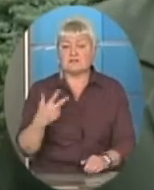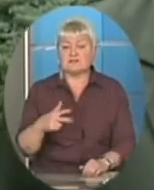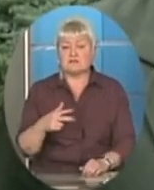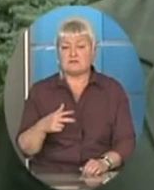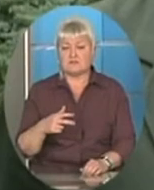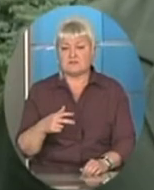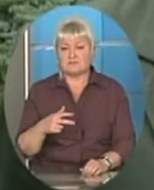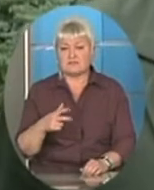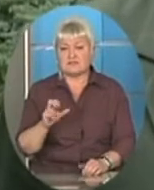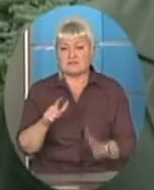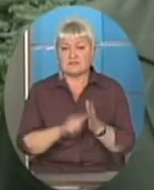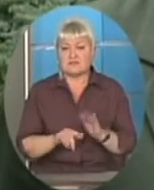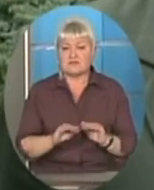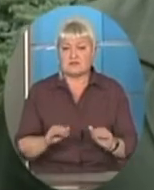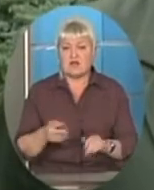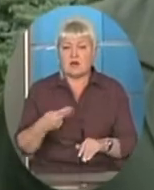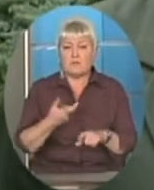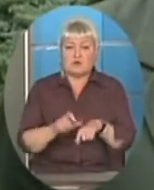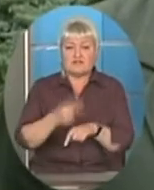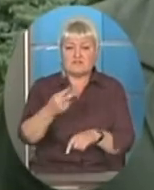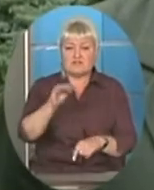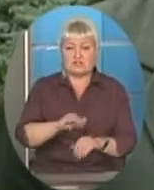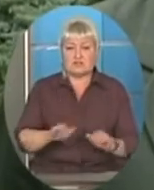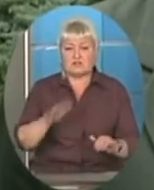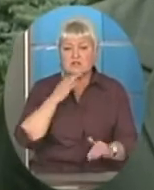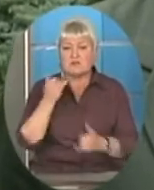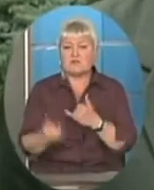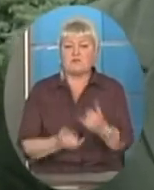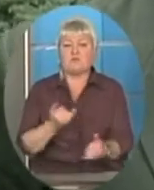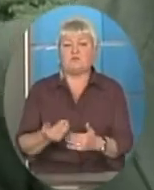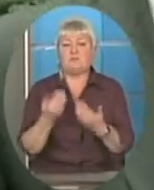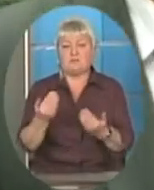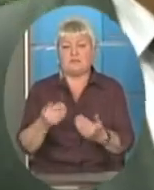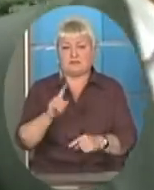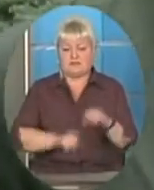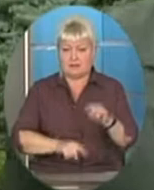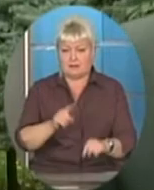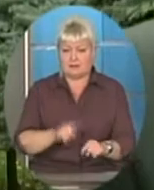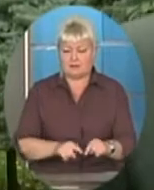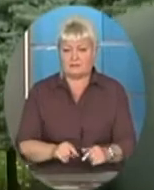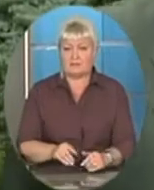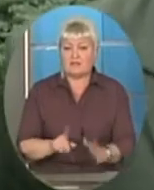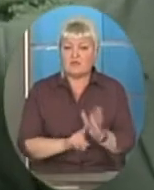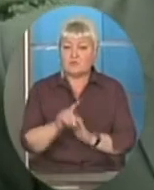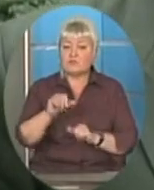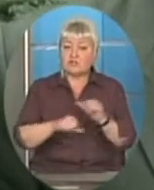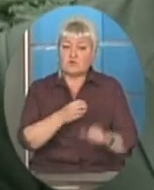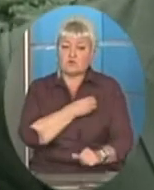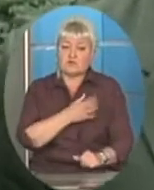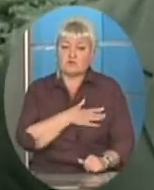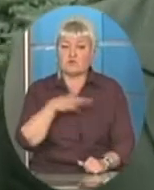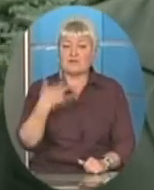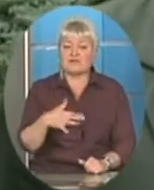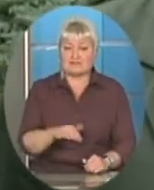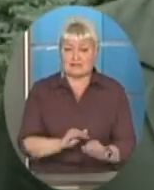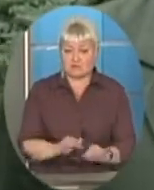дітей. І понад 2 тисячі дітей у нас є під опікою піклуваннях рідних і близьких. Від початку року усиновлено вже майже 50